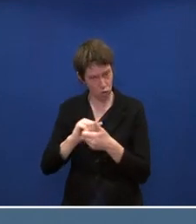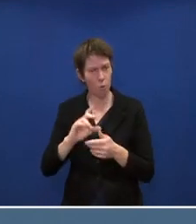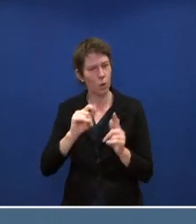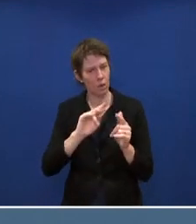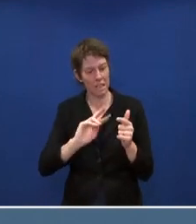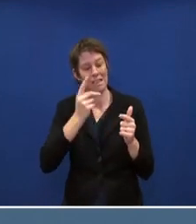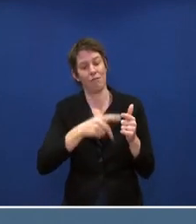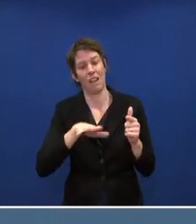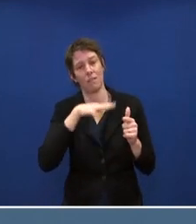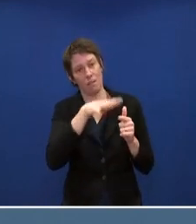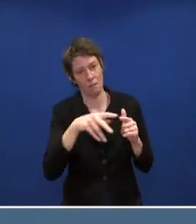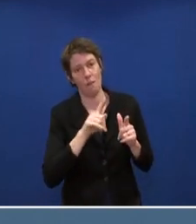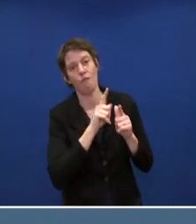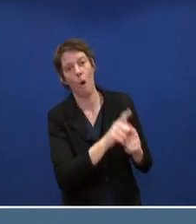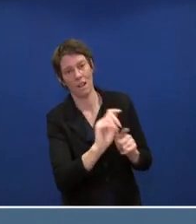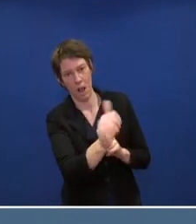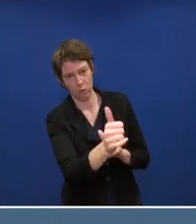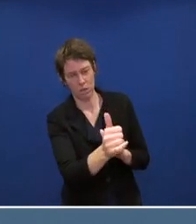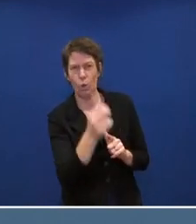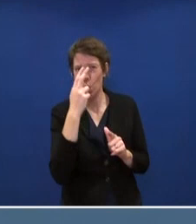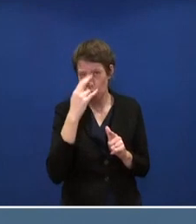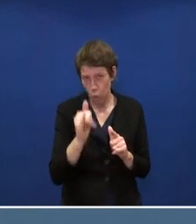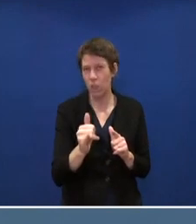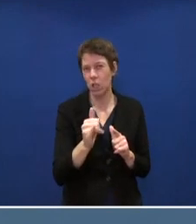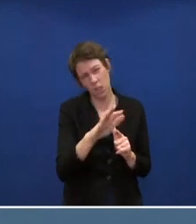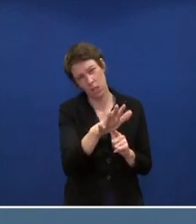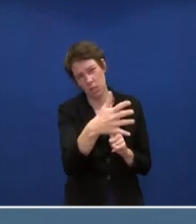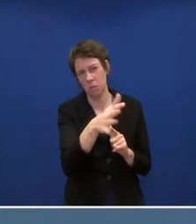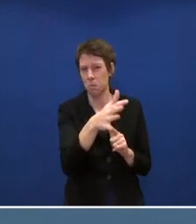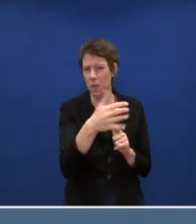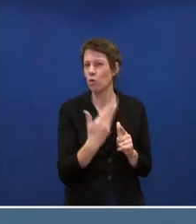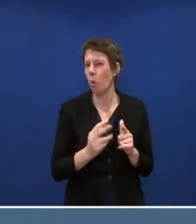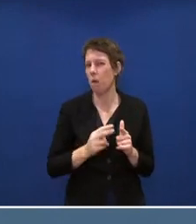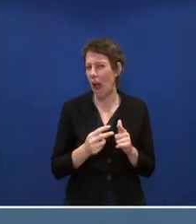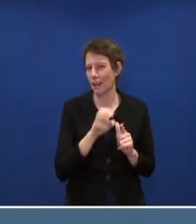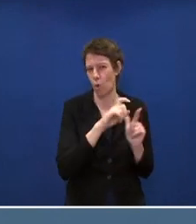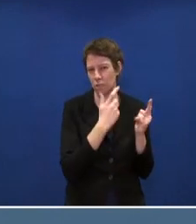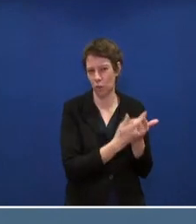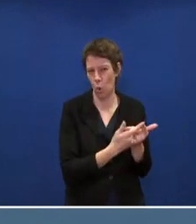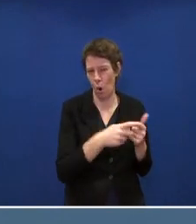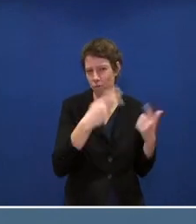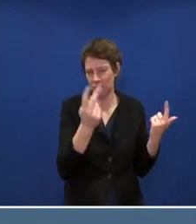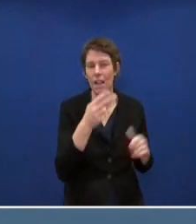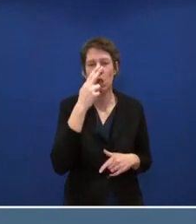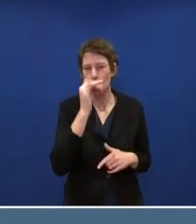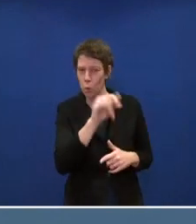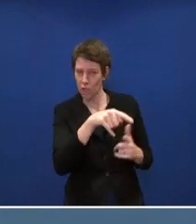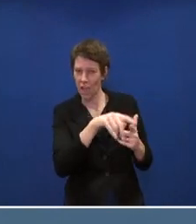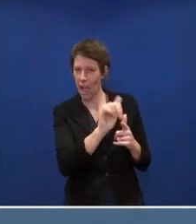zweite Folgenabschätzung vornehmen. Das wird im Juni in etwa, so ist der Plan der Kommission offiziell, erfolgen.